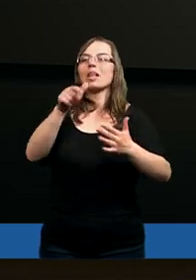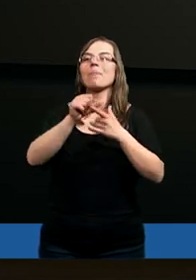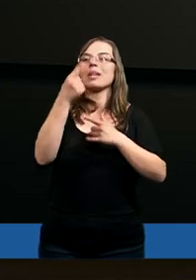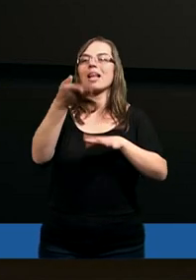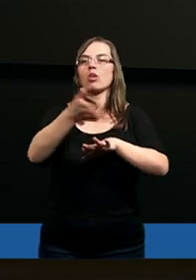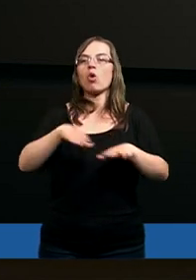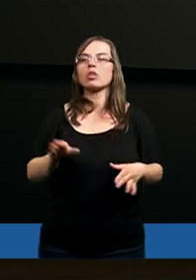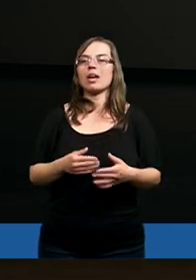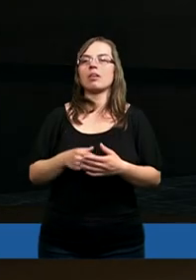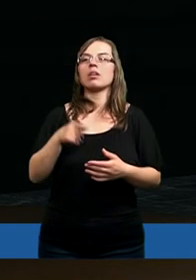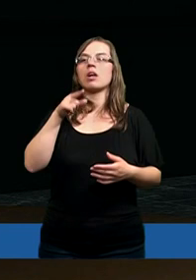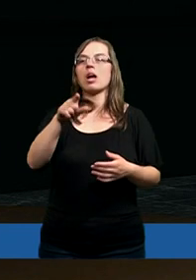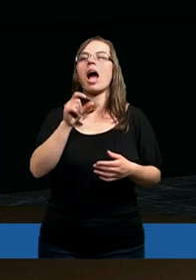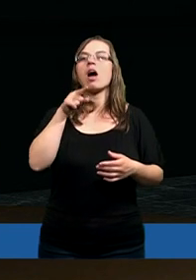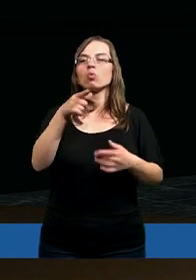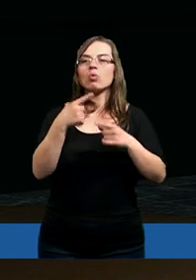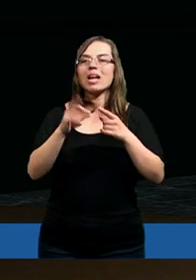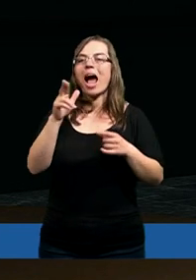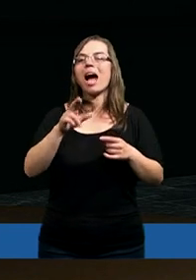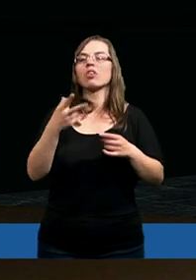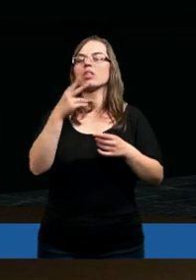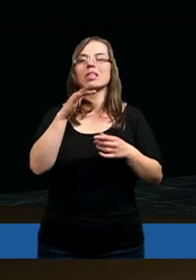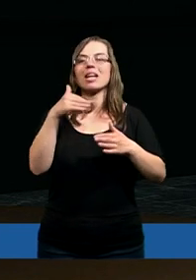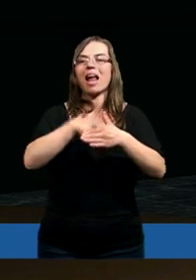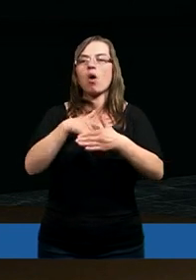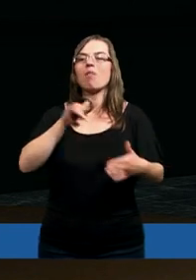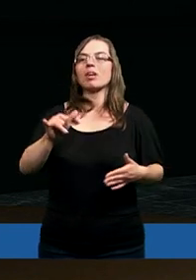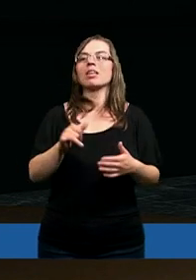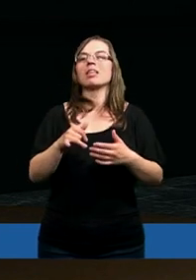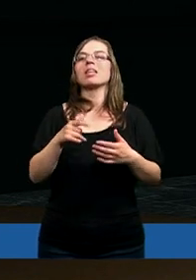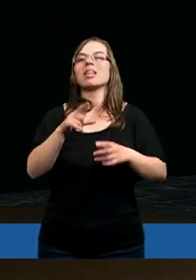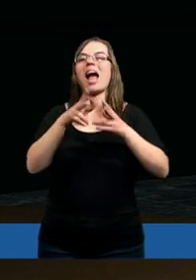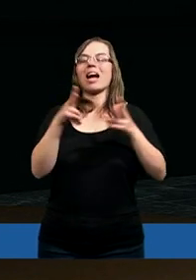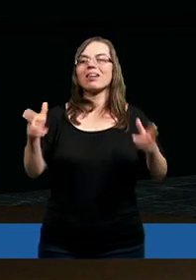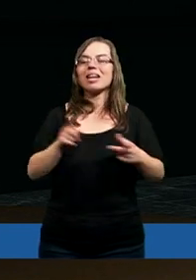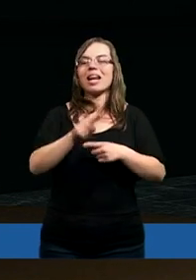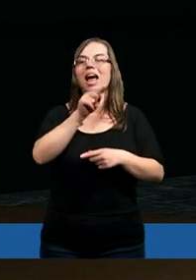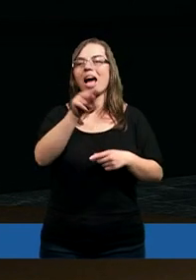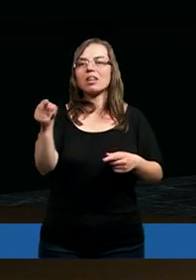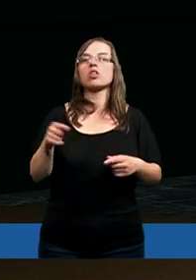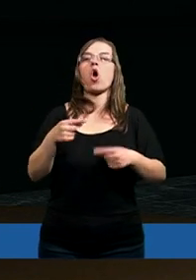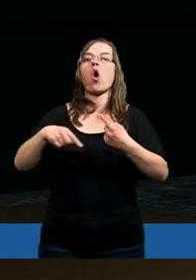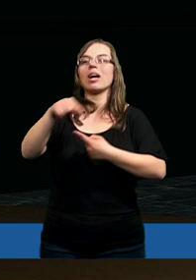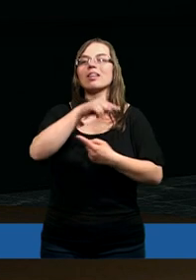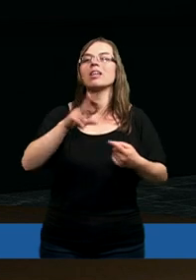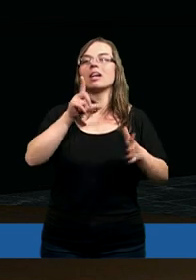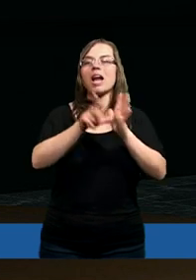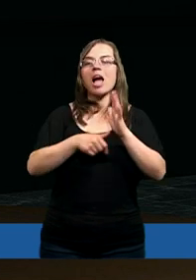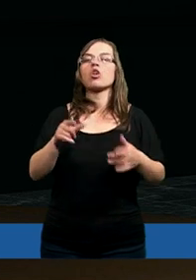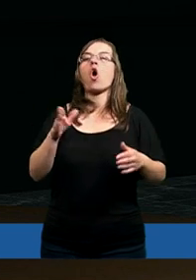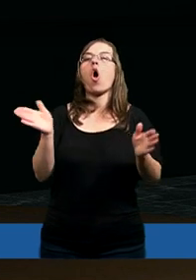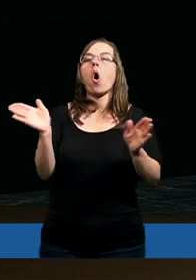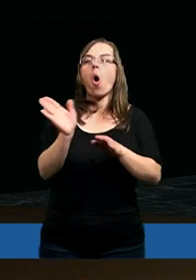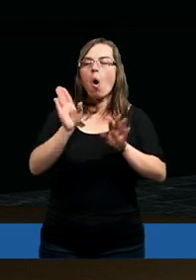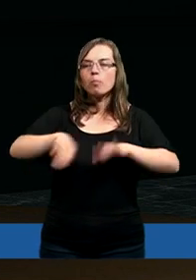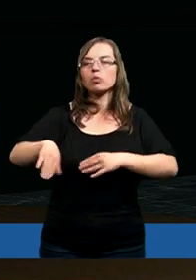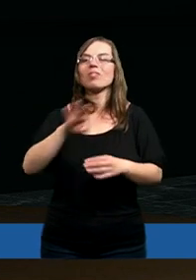tylko jeden rozdział. Aniołów zaś, którzy nie zachowali zakreślonego dla nich okręgu, lecz